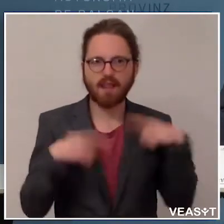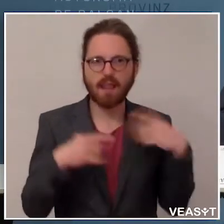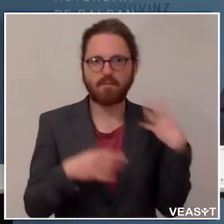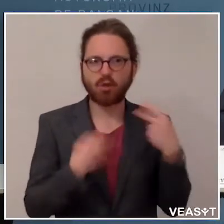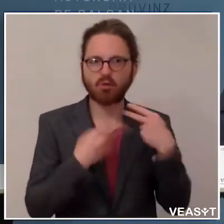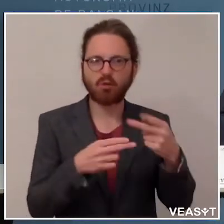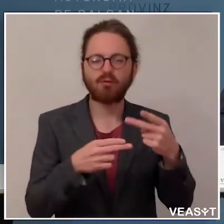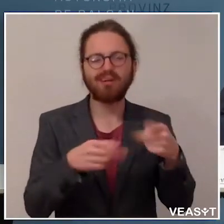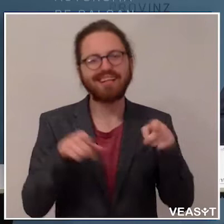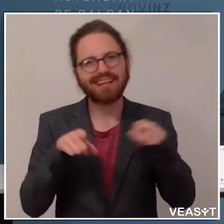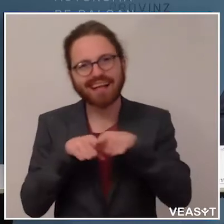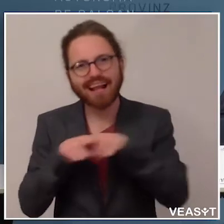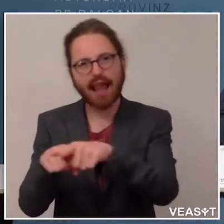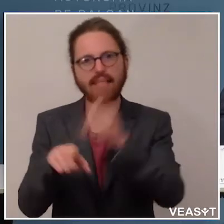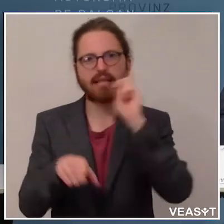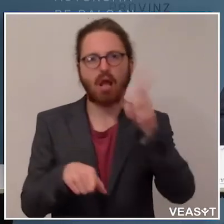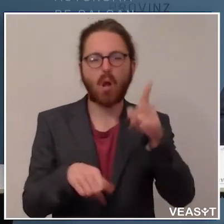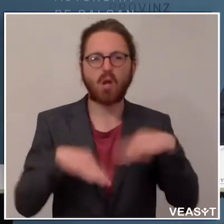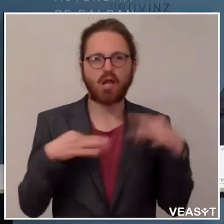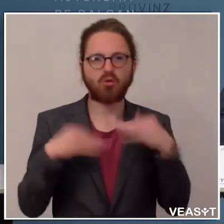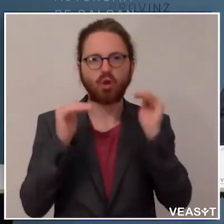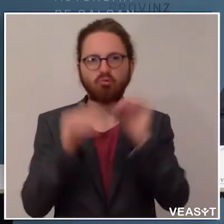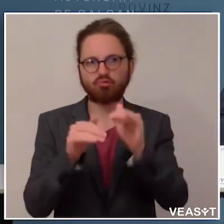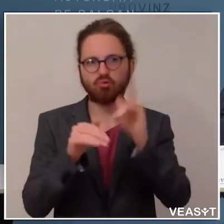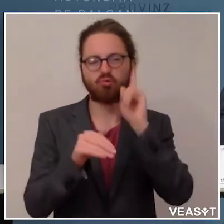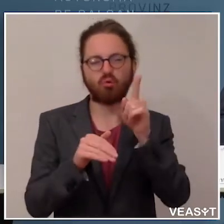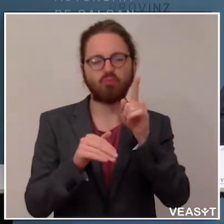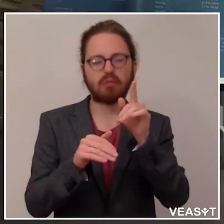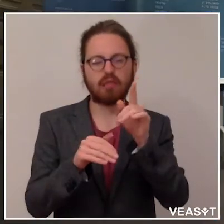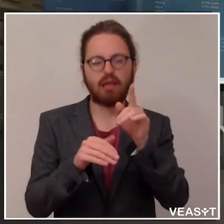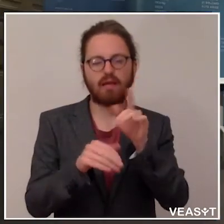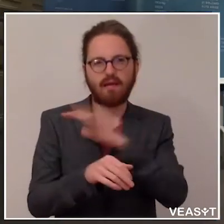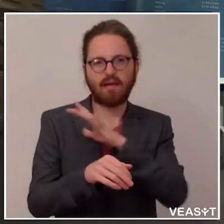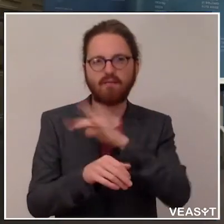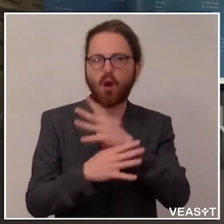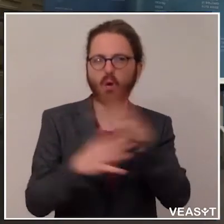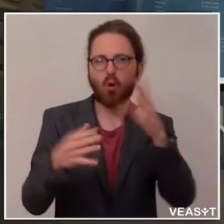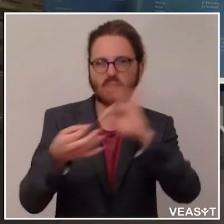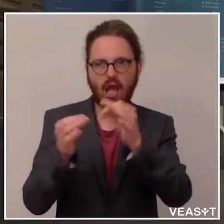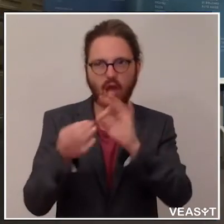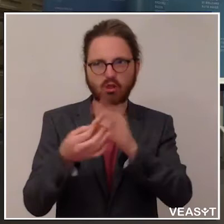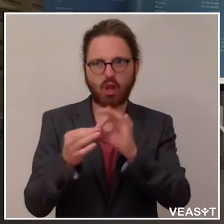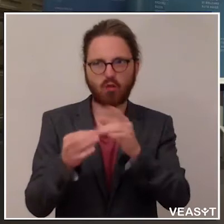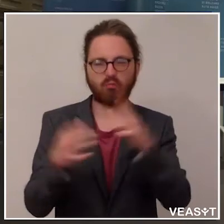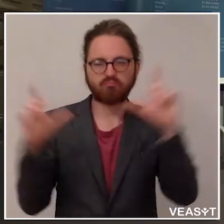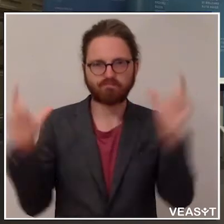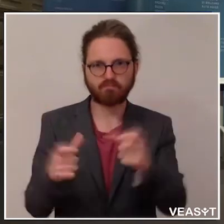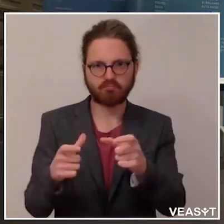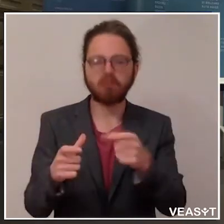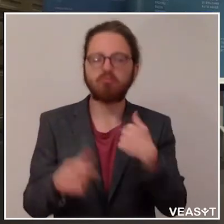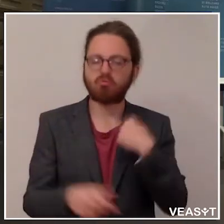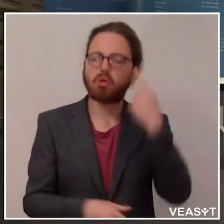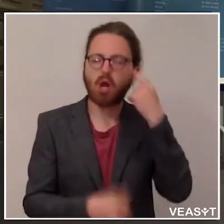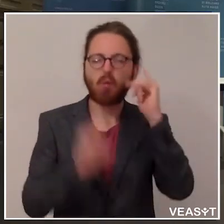Gesundheit schützen und vermeiden, dass es zu großen Ansteckungen kommt. Und wir glauben, ja, das können wir gemeinsam leisten. Das war